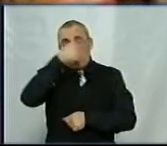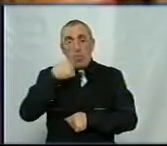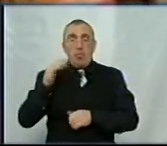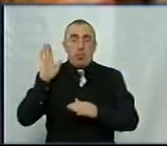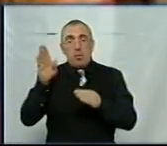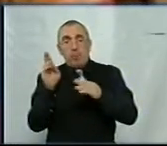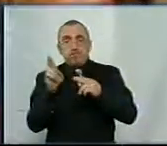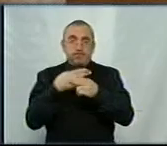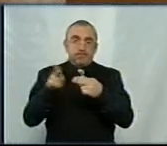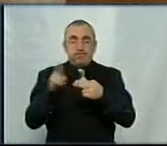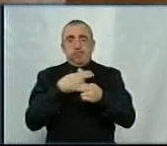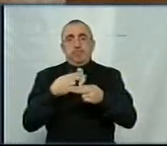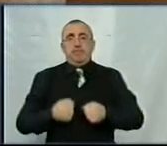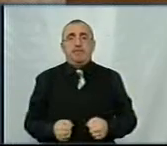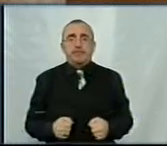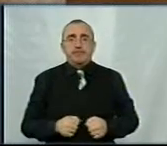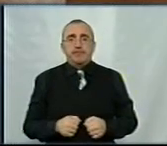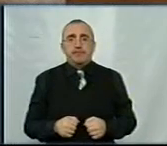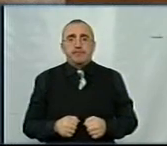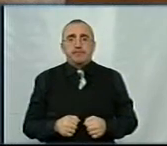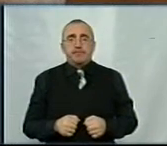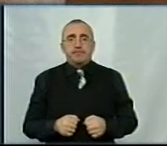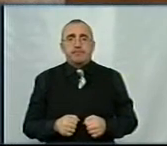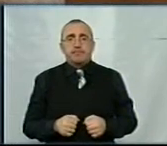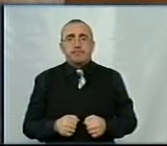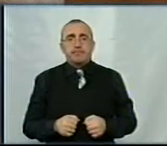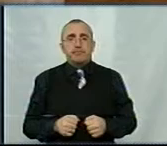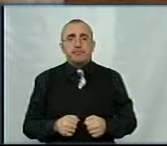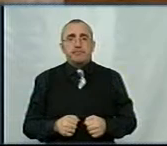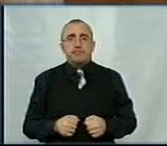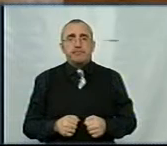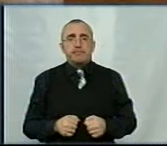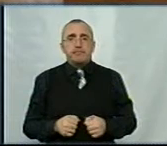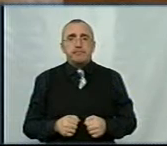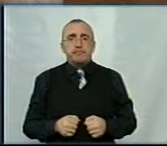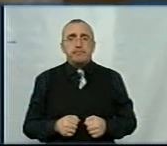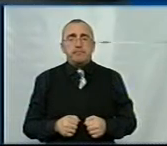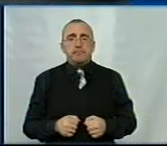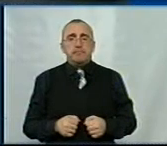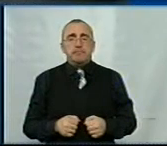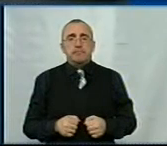коригуватимуть. Антоніна Крейтор, Анатолій Басистий, новини на Суспільному, Кропивницький.